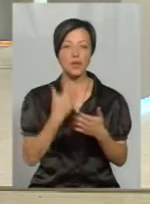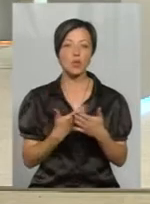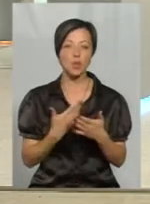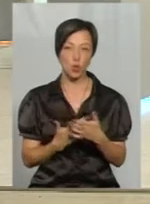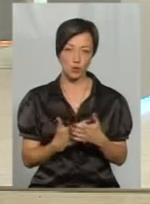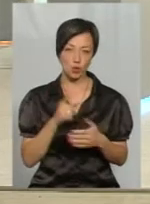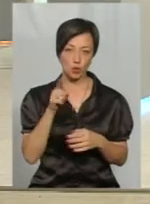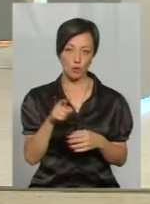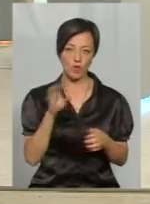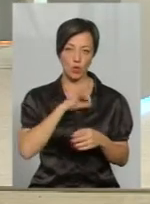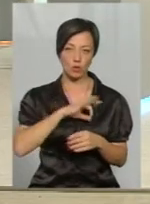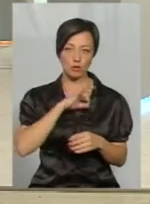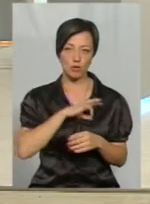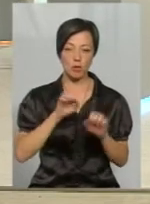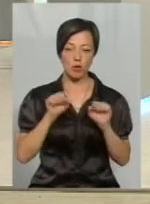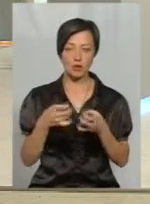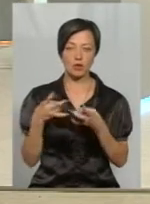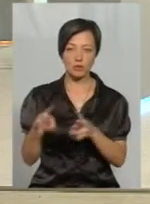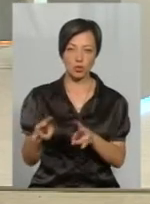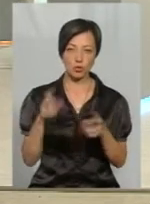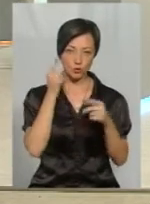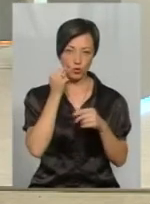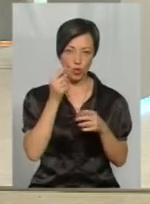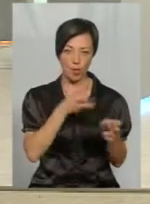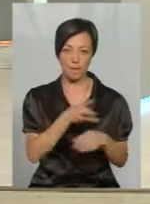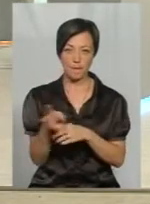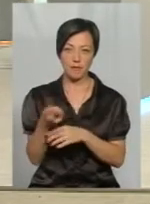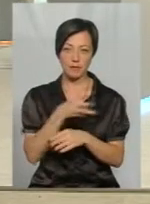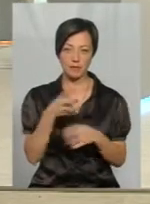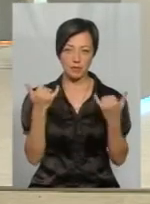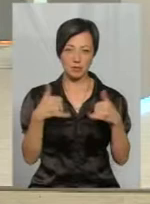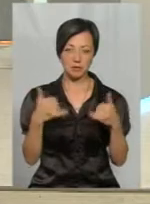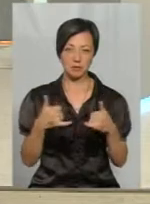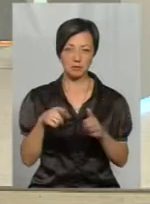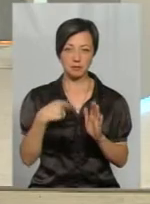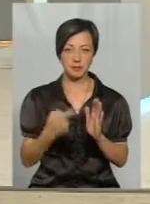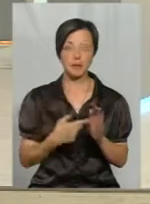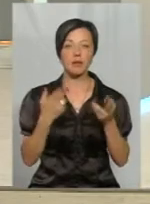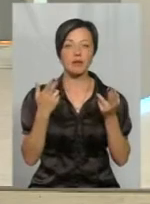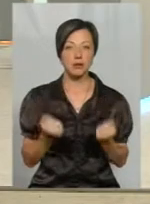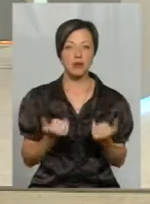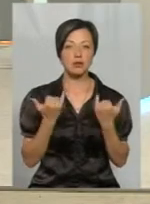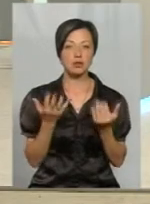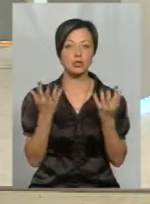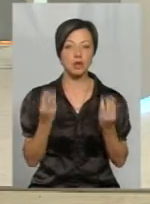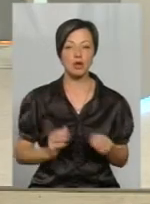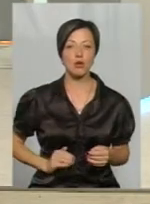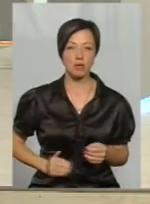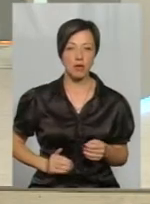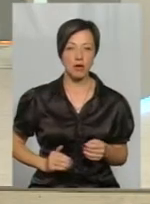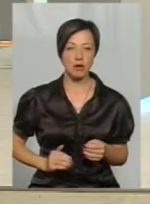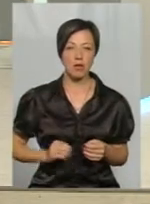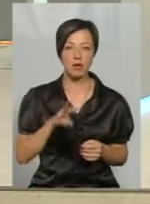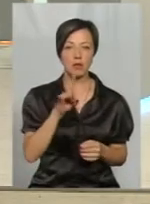пасічники у тому, що вони могли заподіяти шкоди бджолам. Так, на сьогоднішній день компанія Мрія